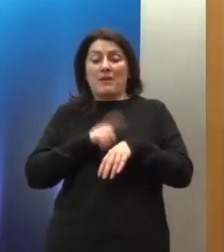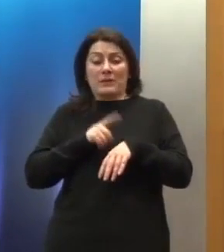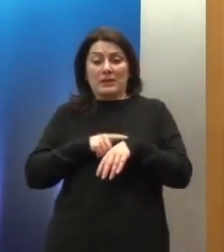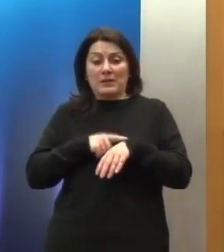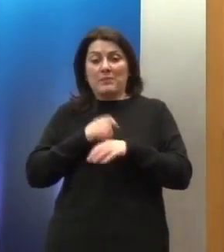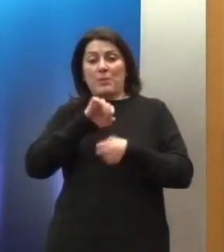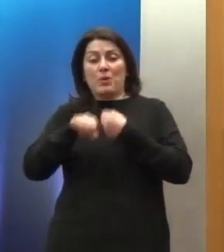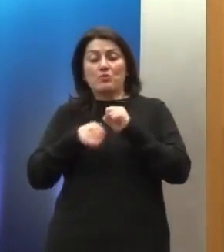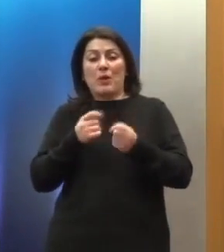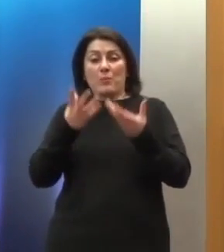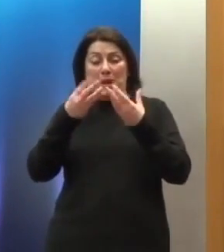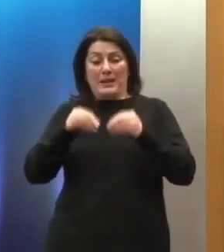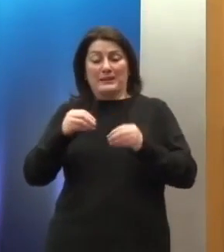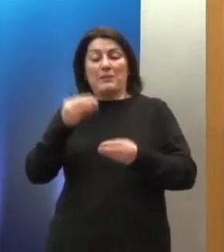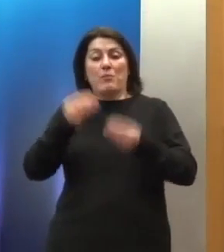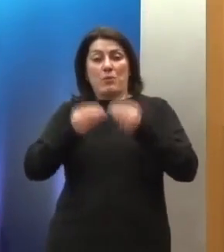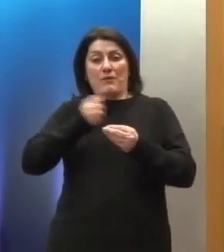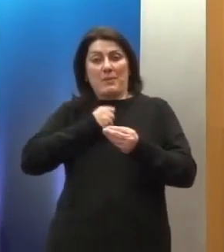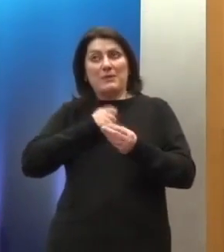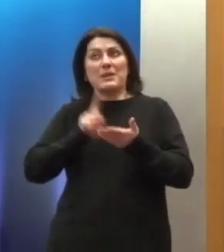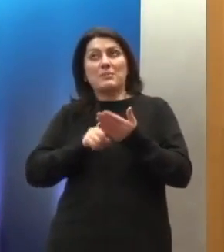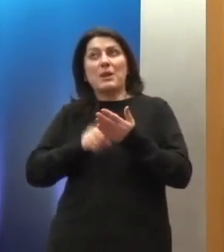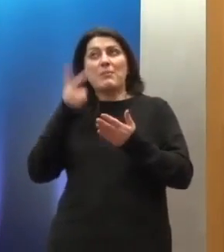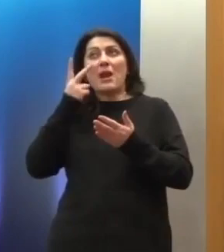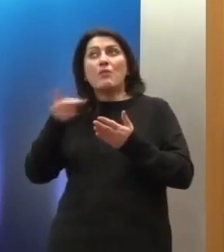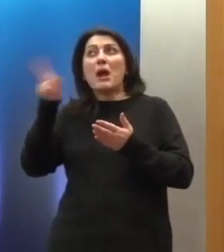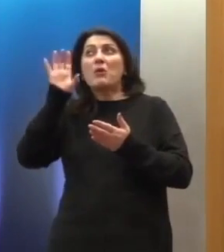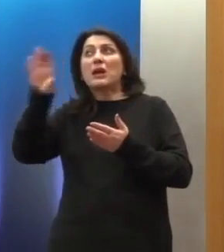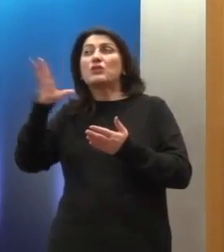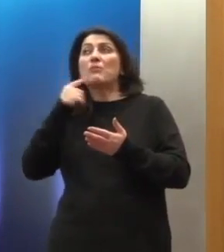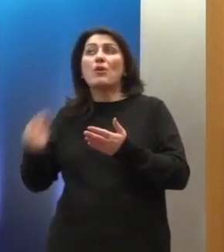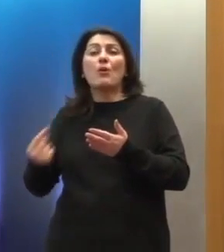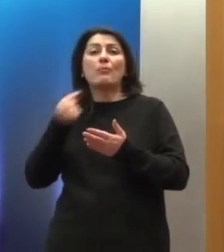αφήνει διατεύθυνση, να ξέρει πού και γιατί κάποιος άλλος απέτυχε.